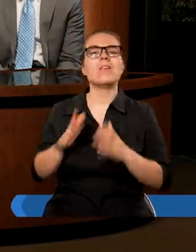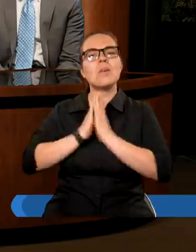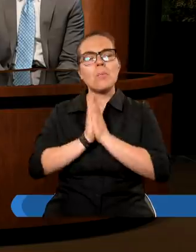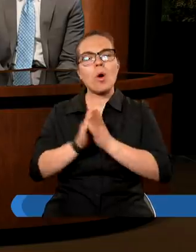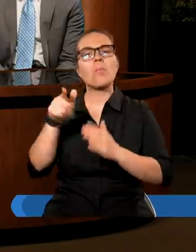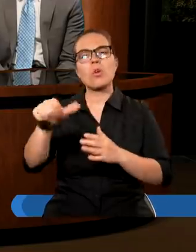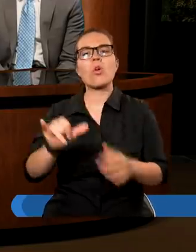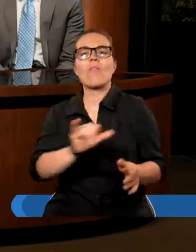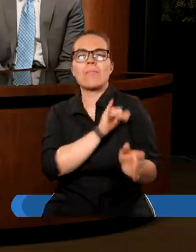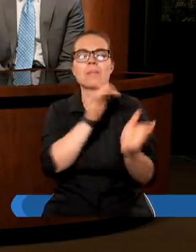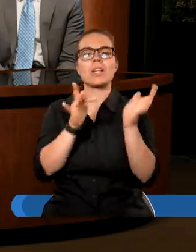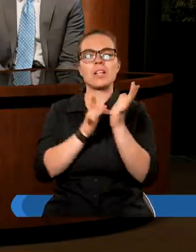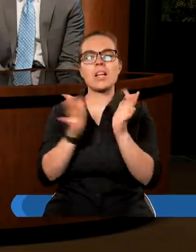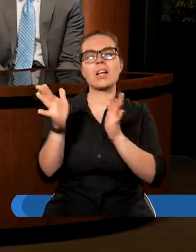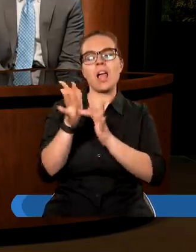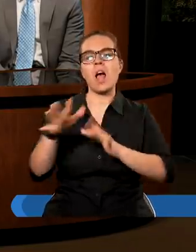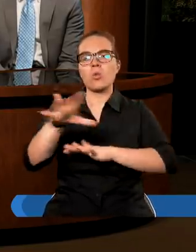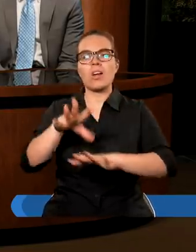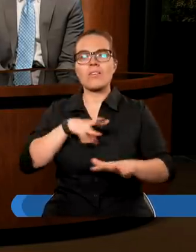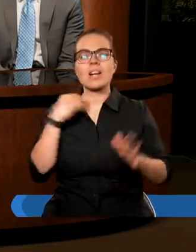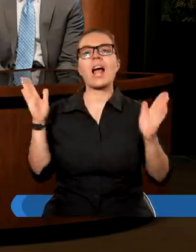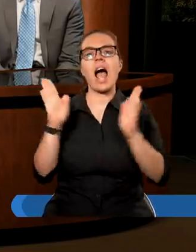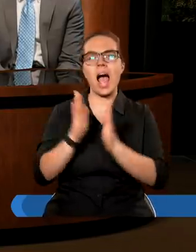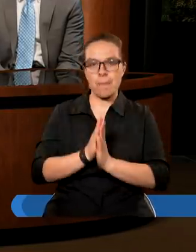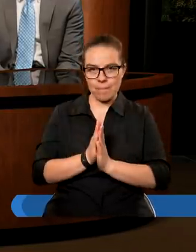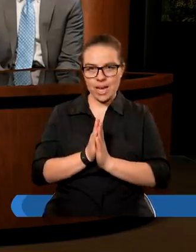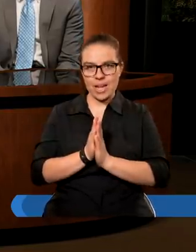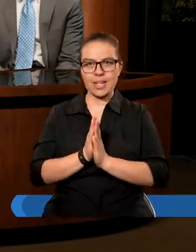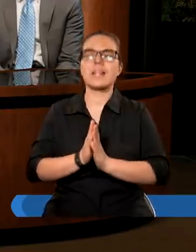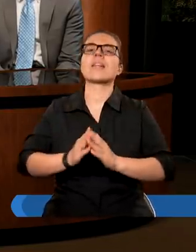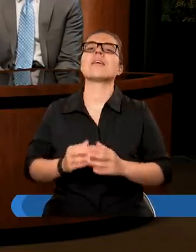Prosimy Cię o to w imieniu Pana naszego Jezusa Chrystusa. Amen.